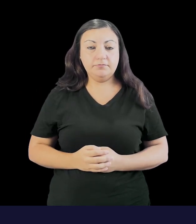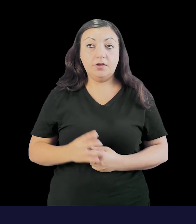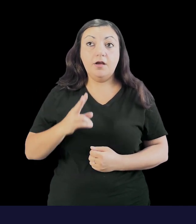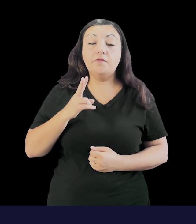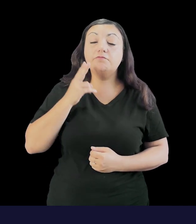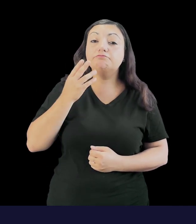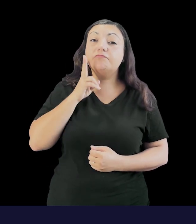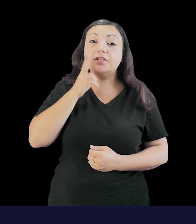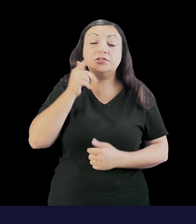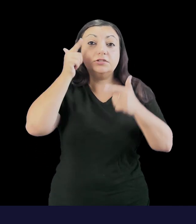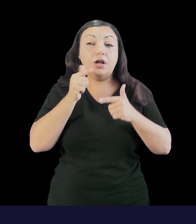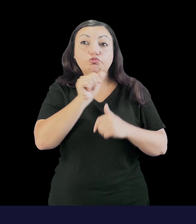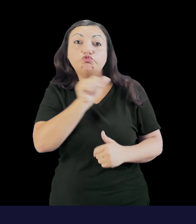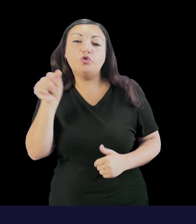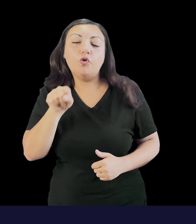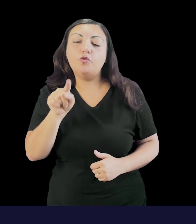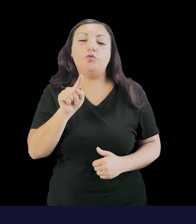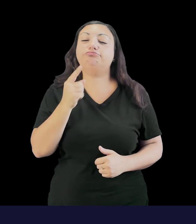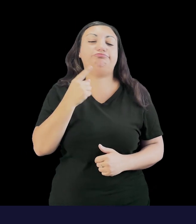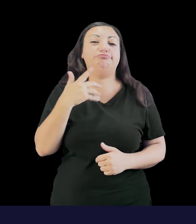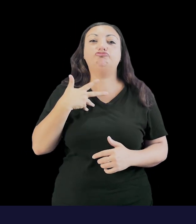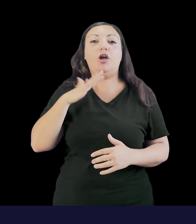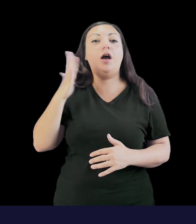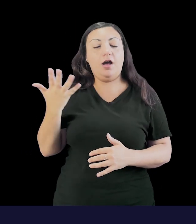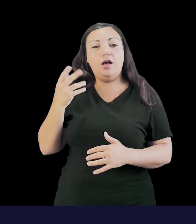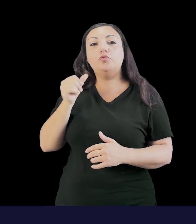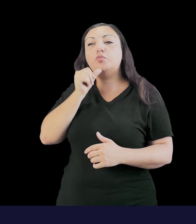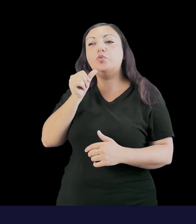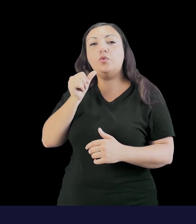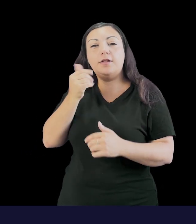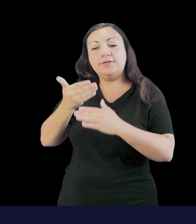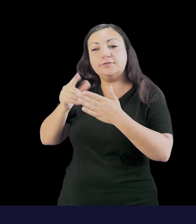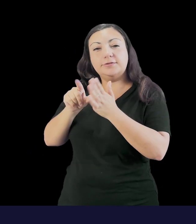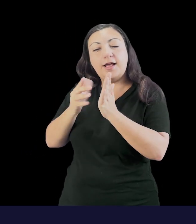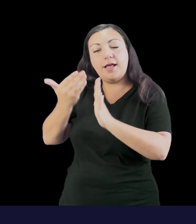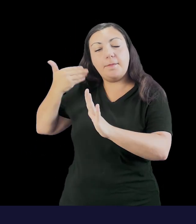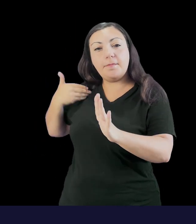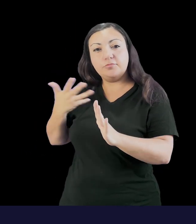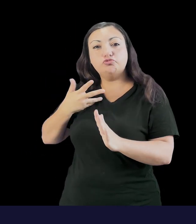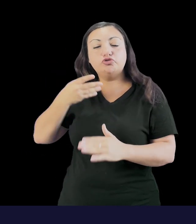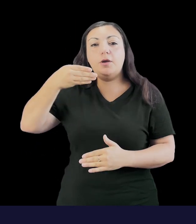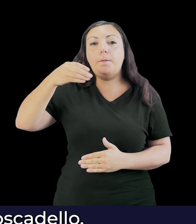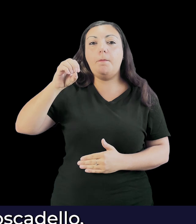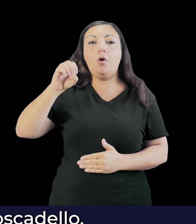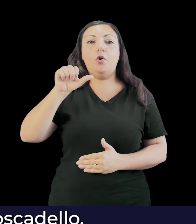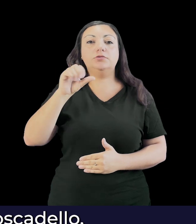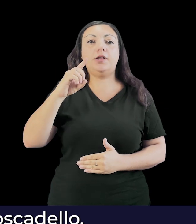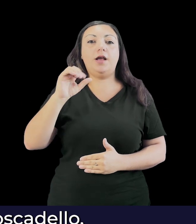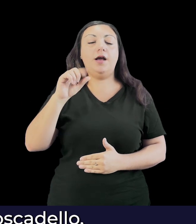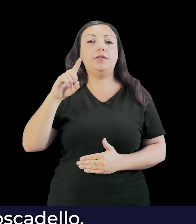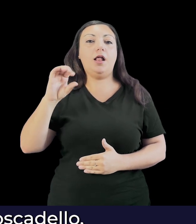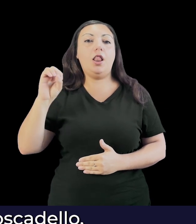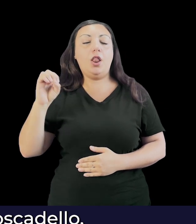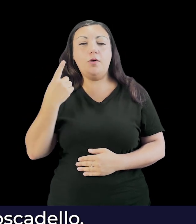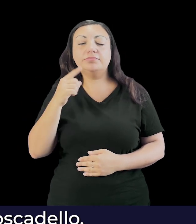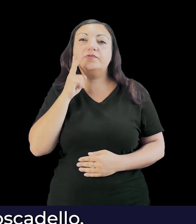la Toscana, dicevamo, non solo il Vinsanto, se andiamo a Montalcino, decenni, anzi secoli prima del Brunello, era una terra famosa per il